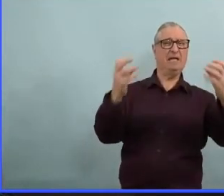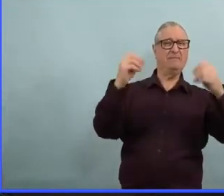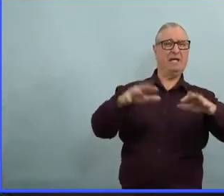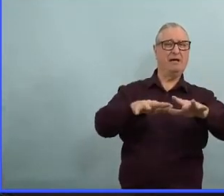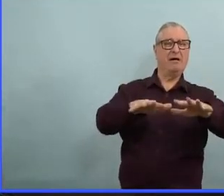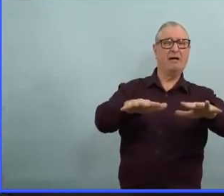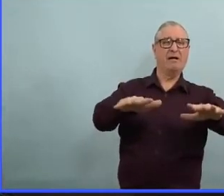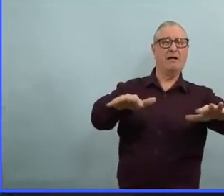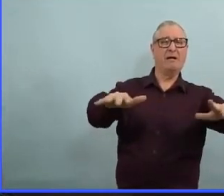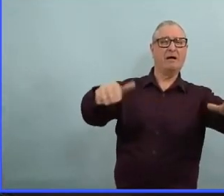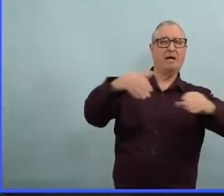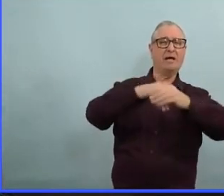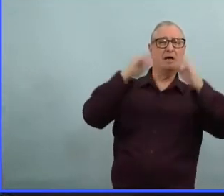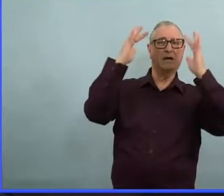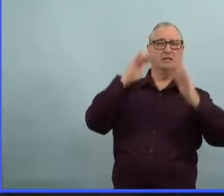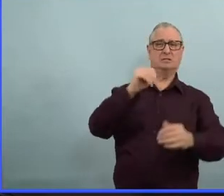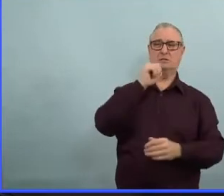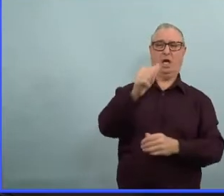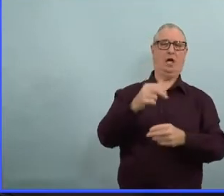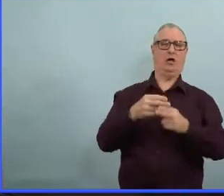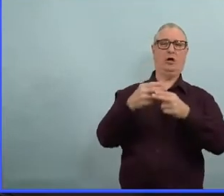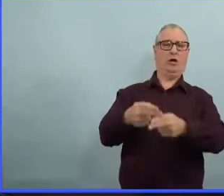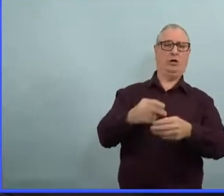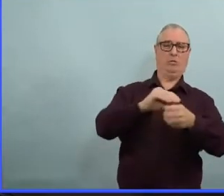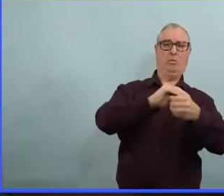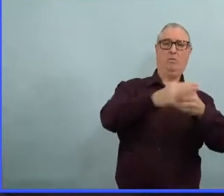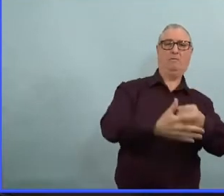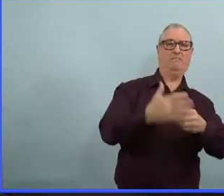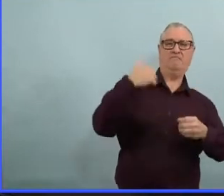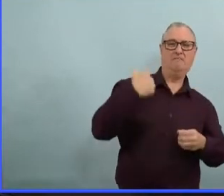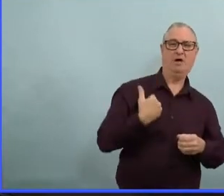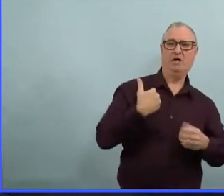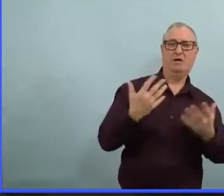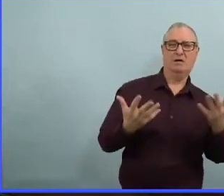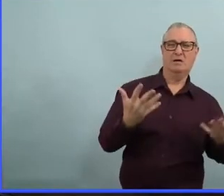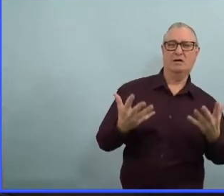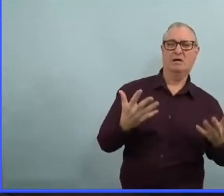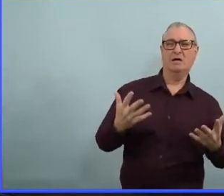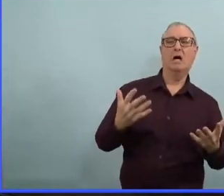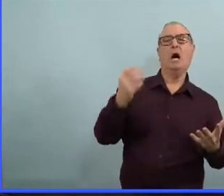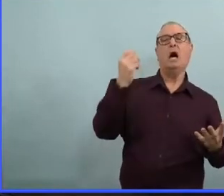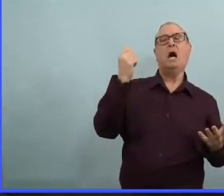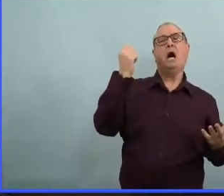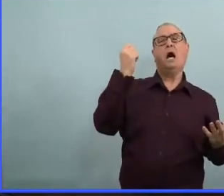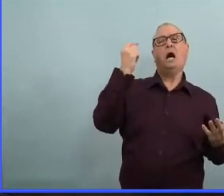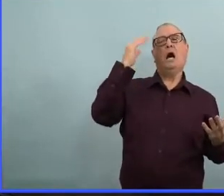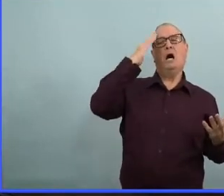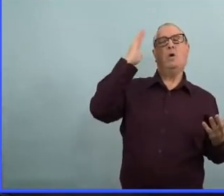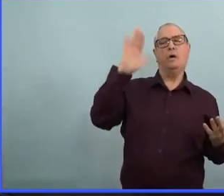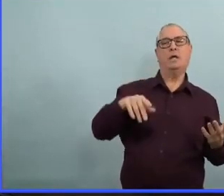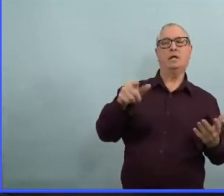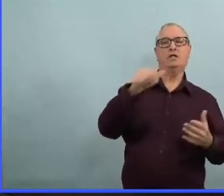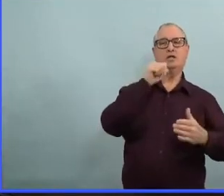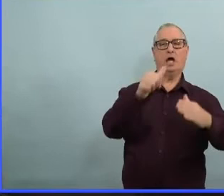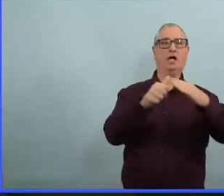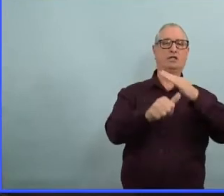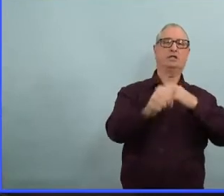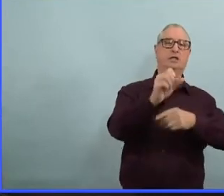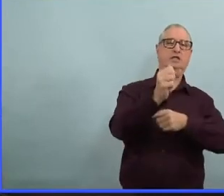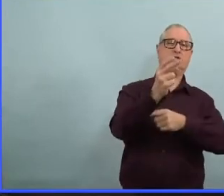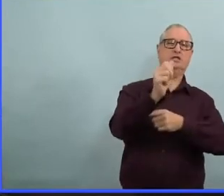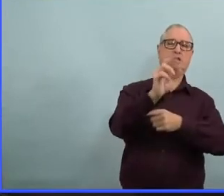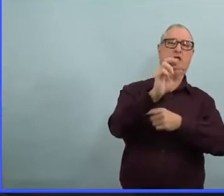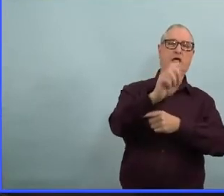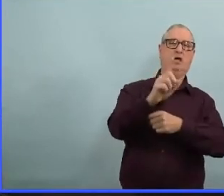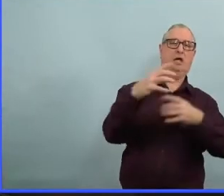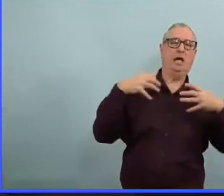même si vous ne dites pas qu'ils sont malades de la Covid. Alors, je sais que vous n'êtes pas du système soins communs, mais qu'est-ce que vous allez dire à ces